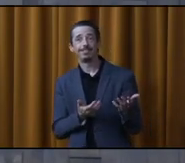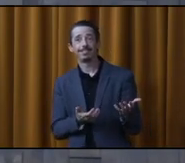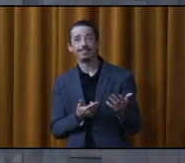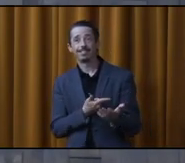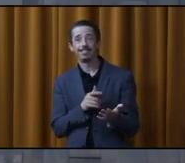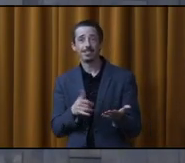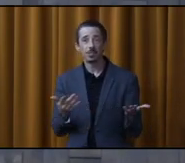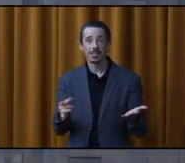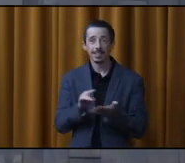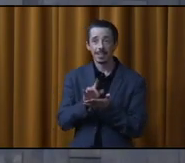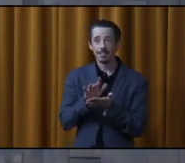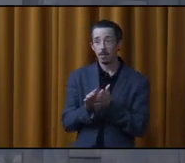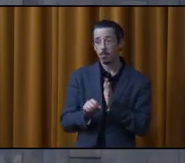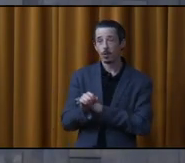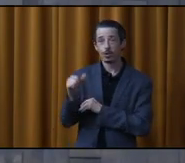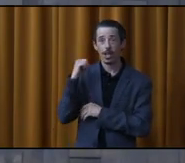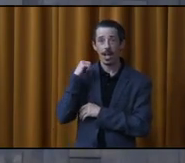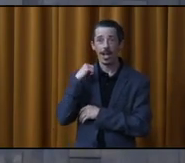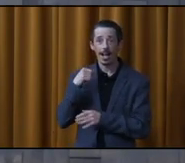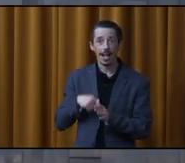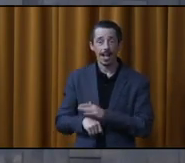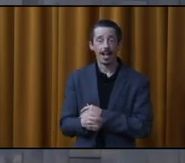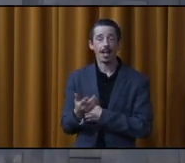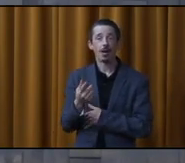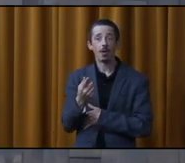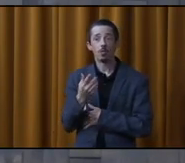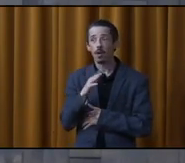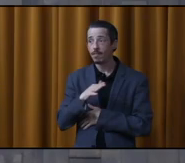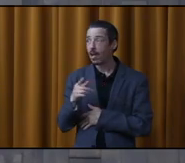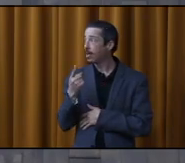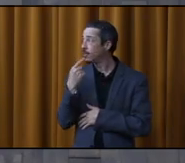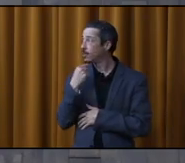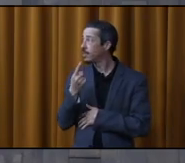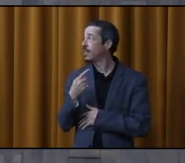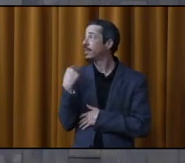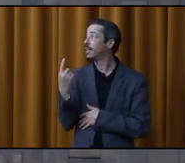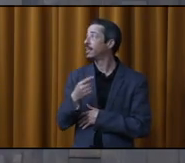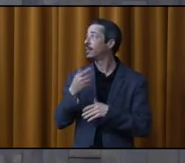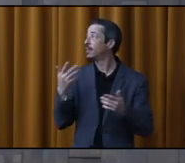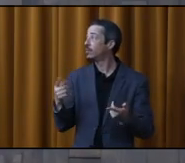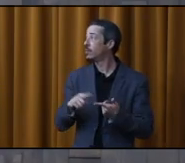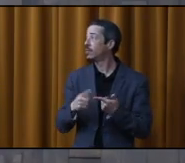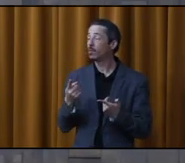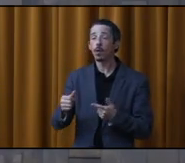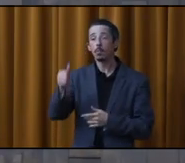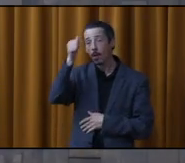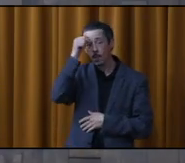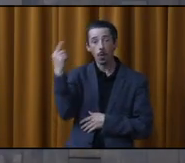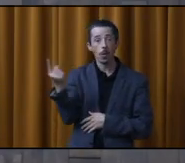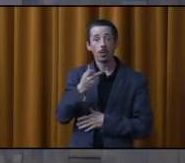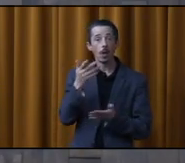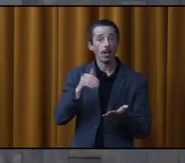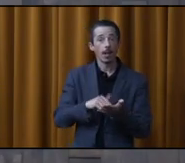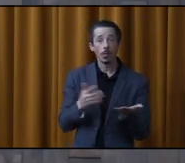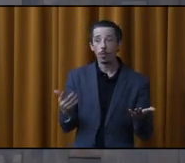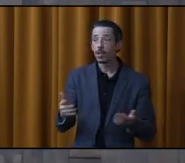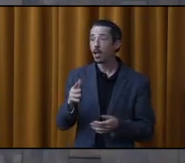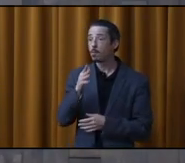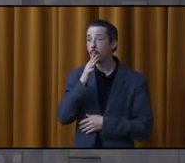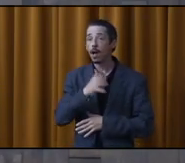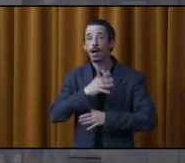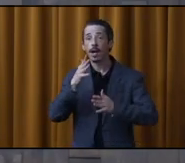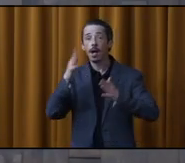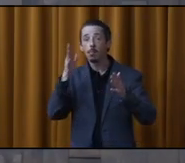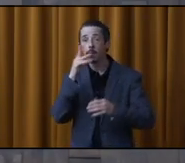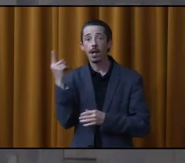sa femme a accouché hier d'un bel enfant. Et ce que je peux vous dire, c'est que je veux vous rappeler, pour ceux qui ont encore des mamans ou ceux qui ont des grands